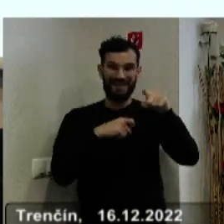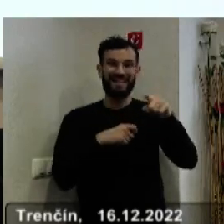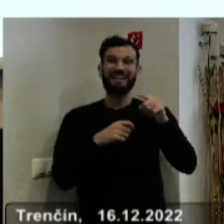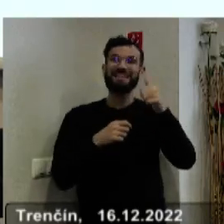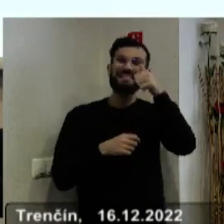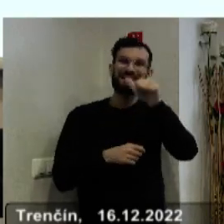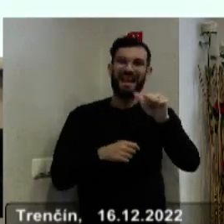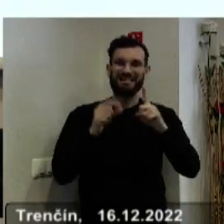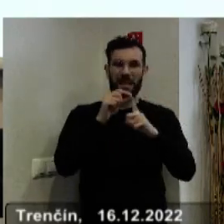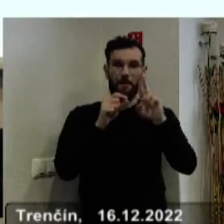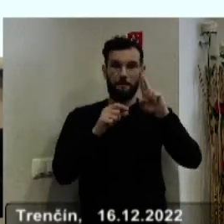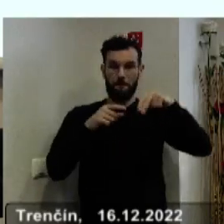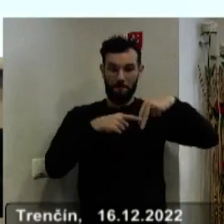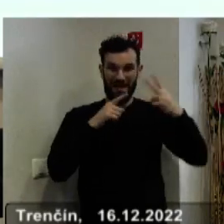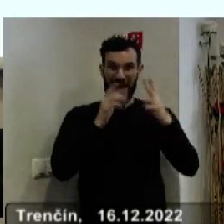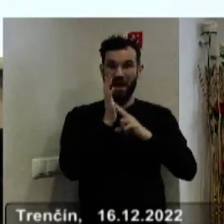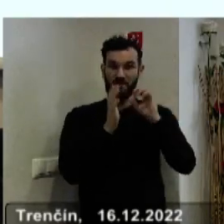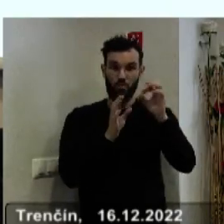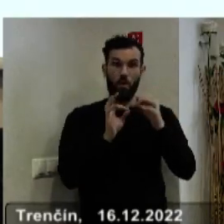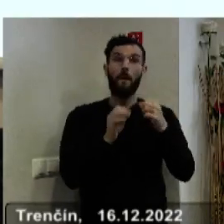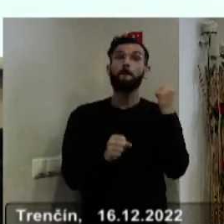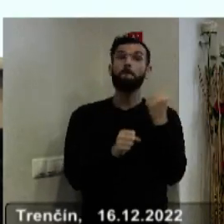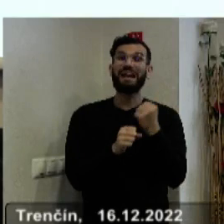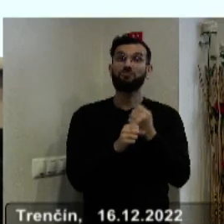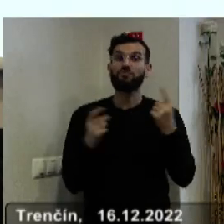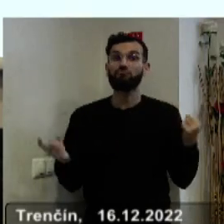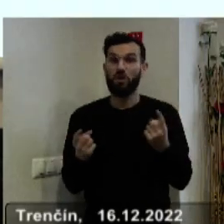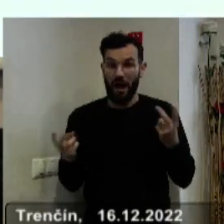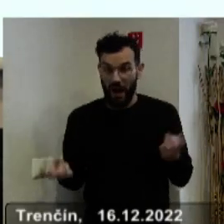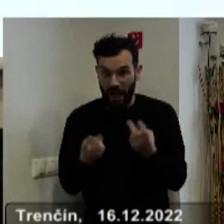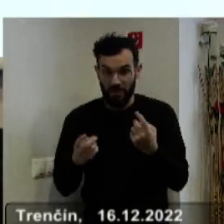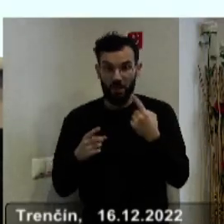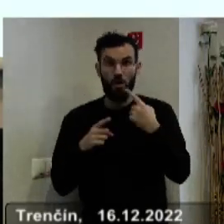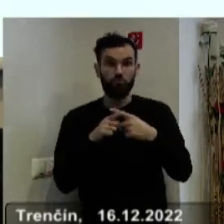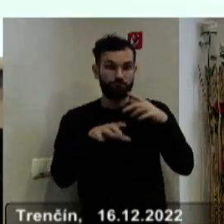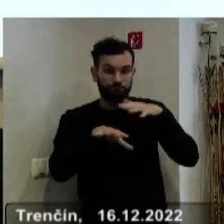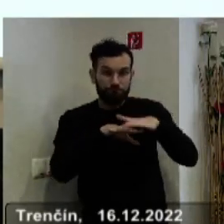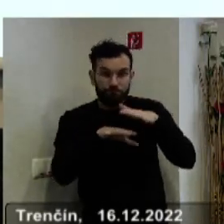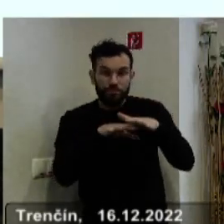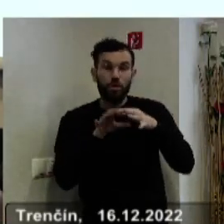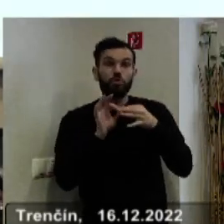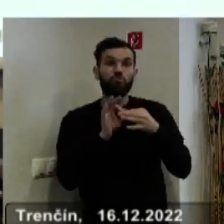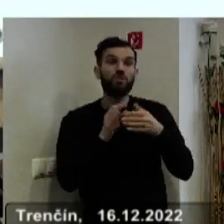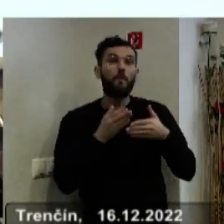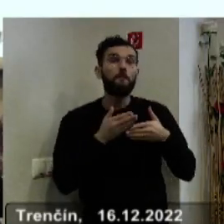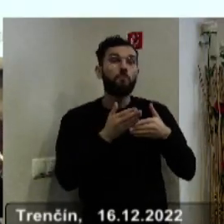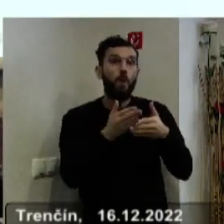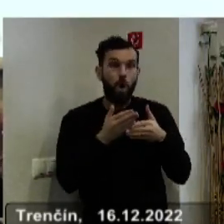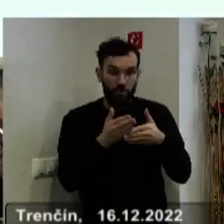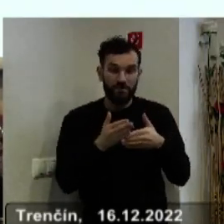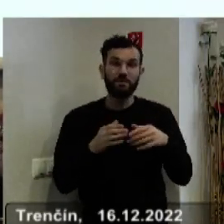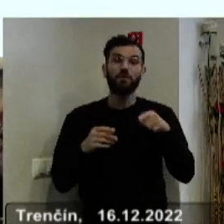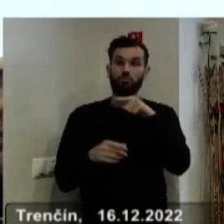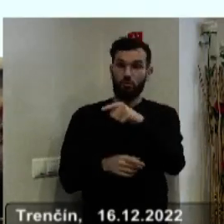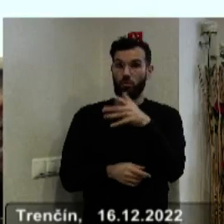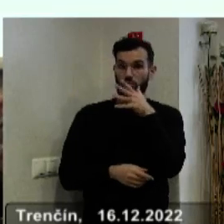doplňujeme odbornú činnosť, zabezpečovanie pomoci pri pracovnom uplatnení a rozširujeme monitorovania, signalizácia potreby pomoci. Toto